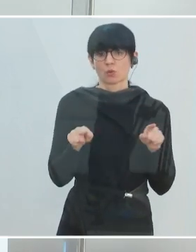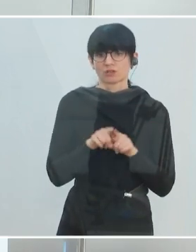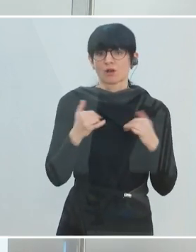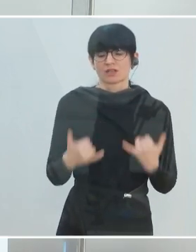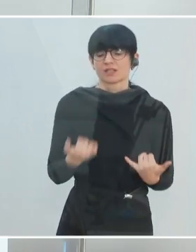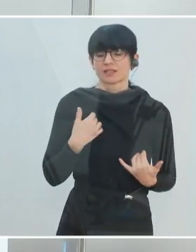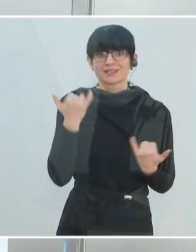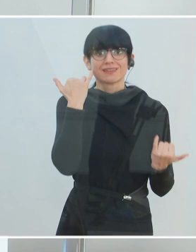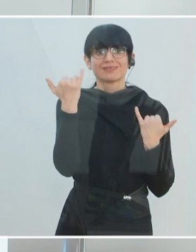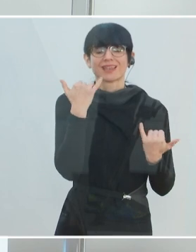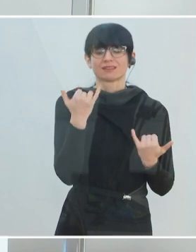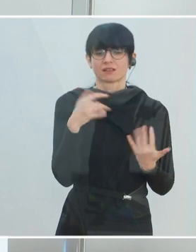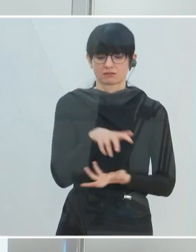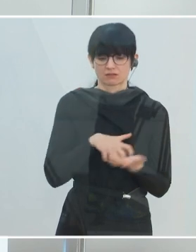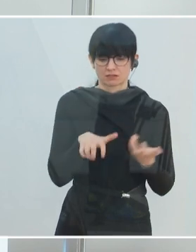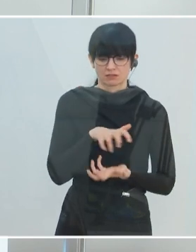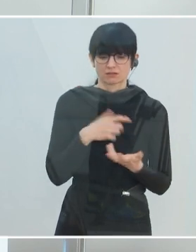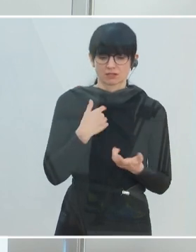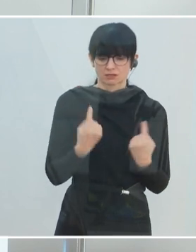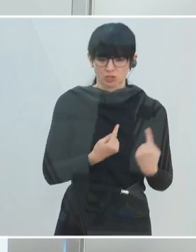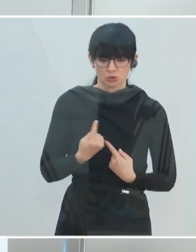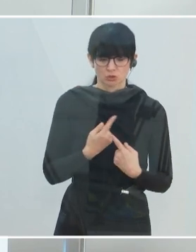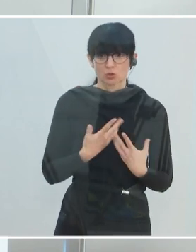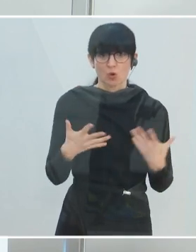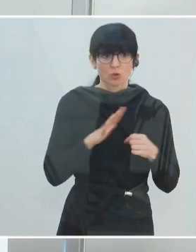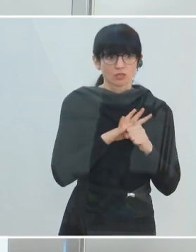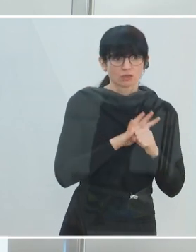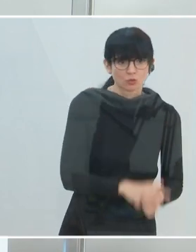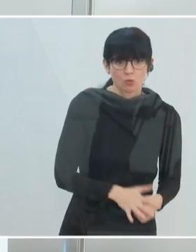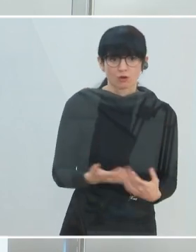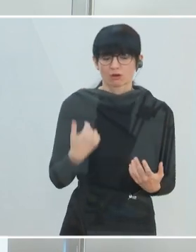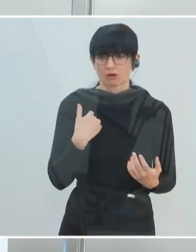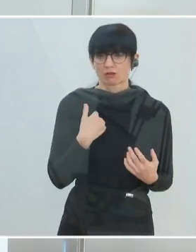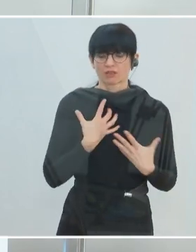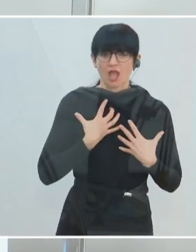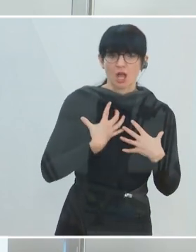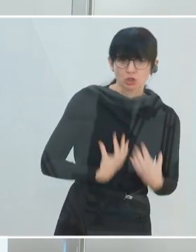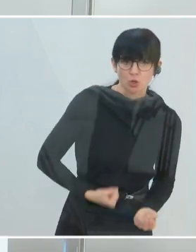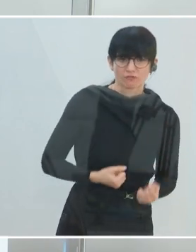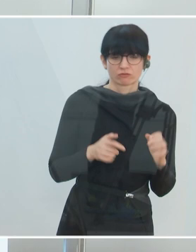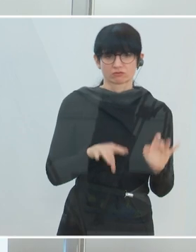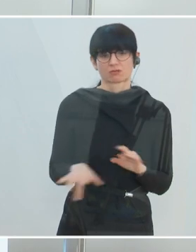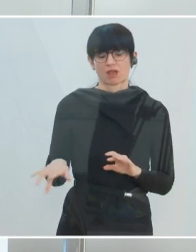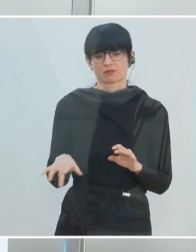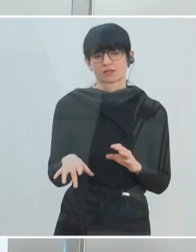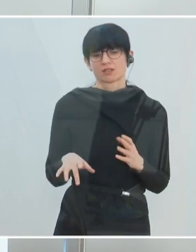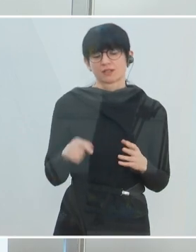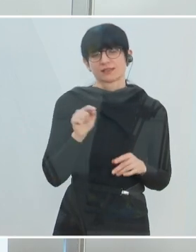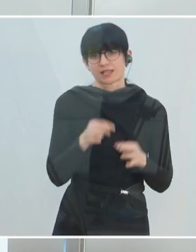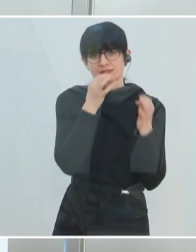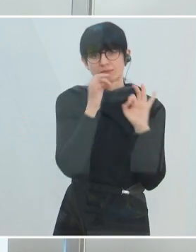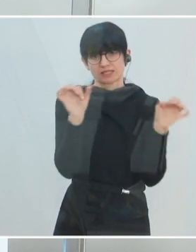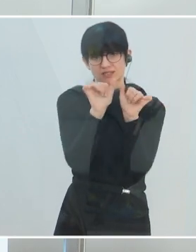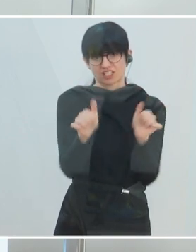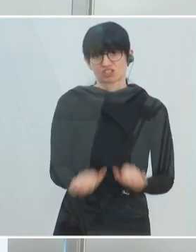die in einer Krisensituation, wo der Druck auf viele groß ist, wo eben diese Erschöpfung da ist, die zu verbessern